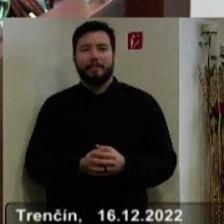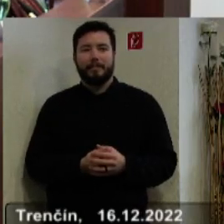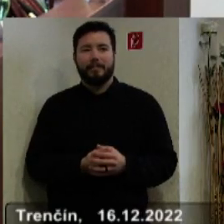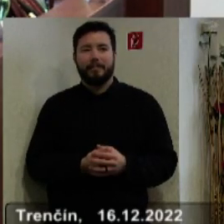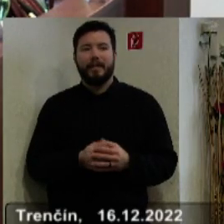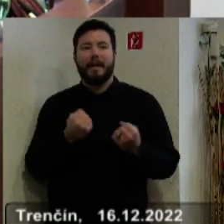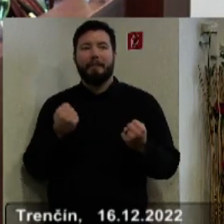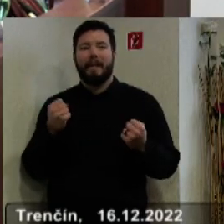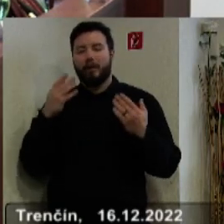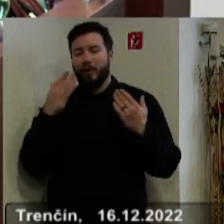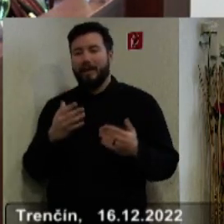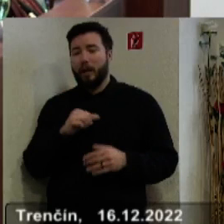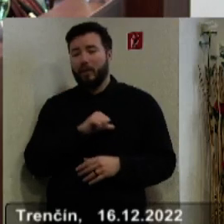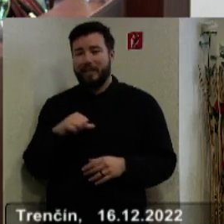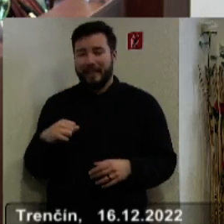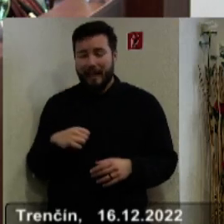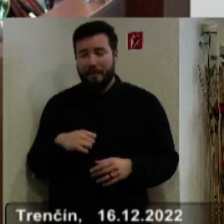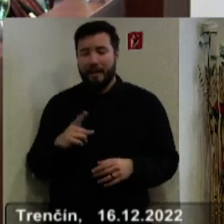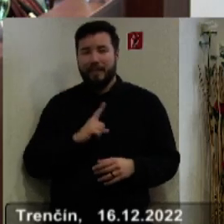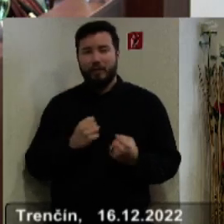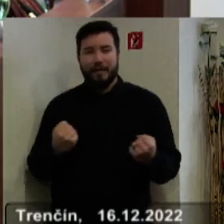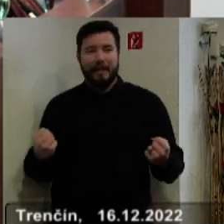pevnú vieru v seba, vo svojej síly